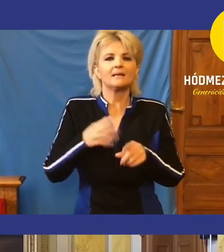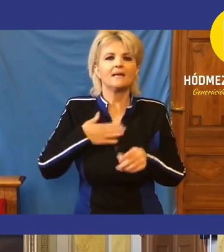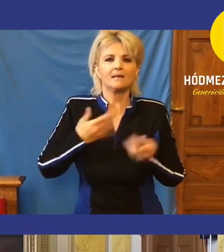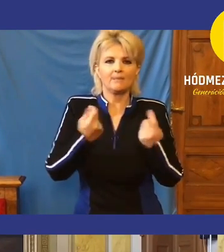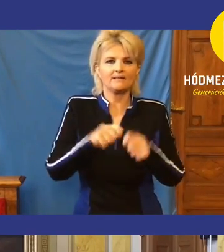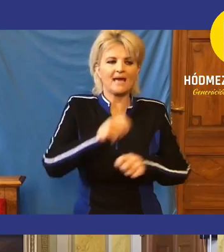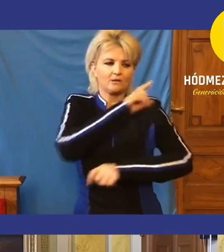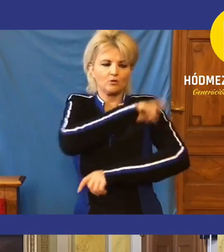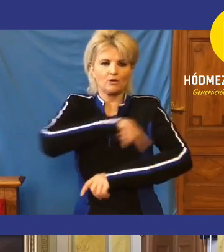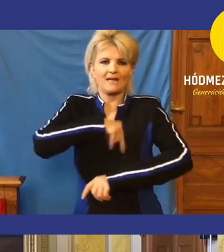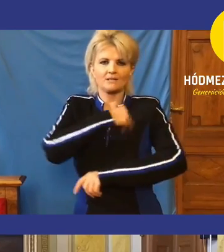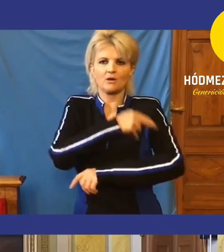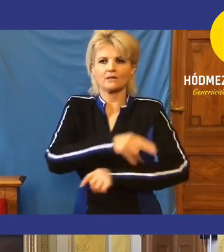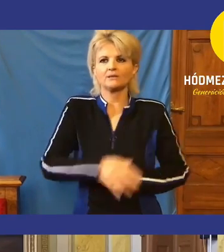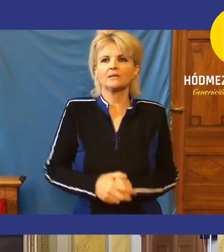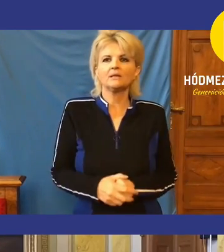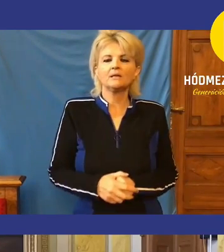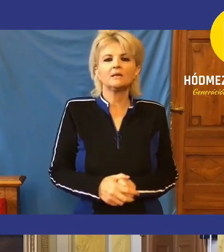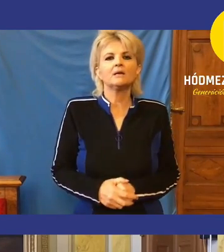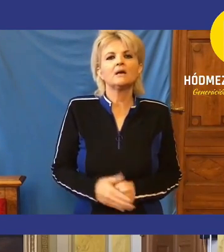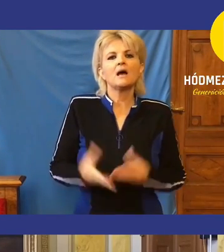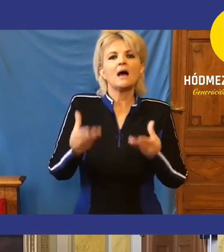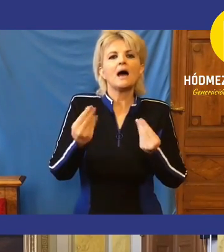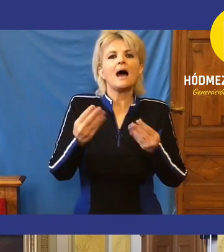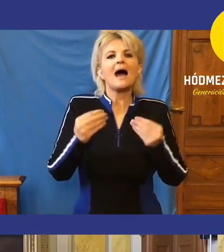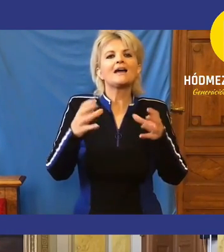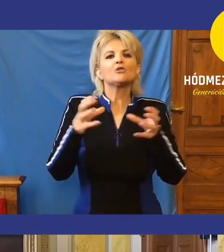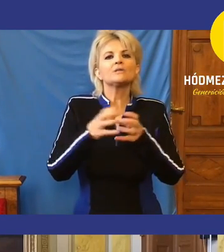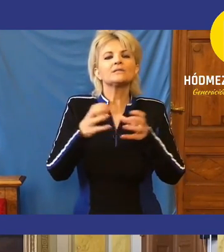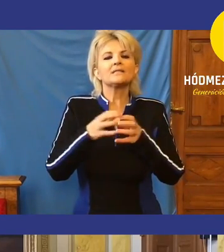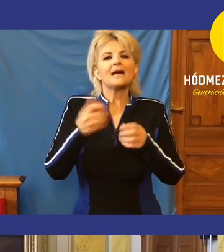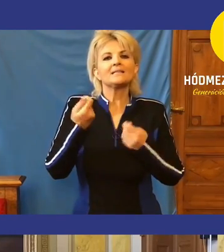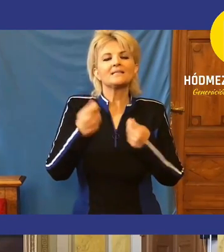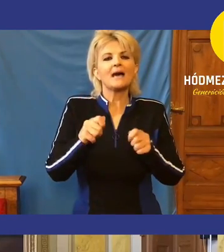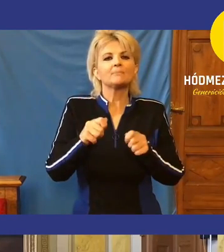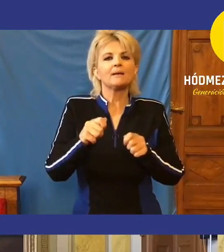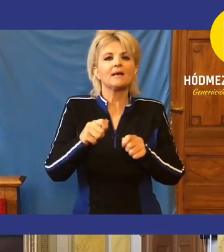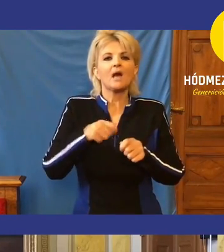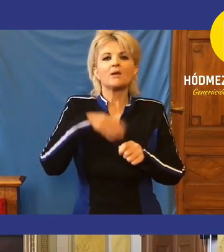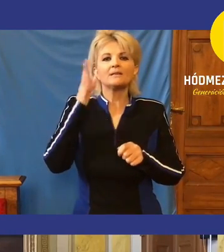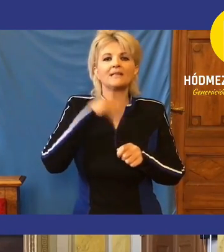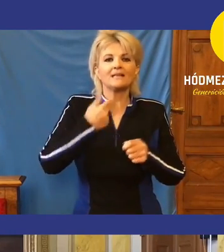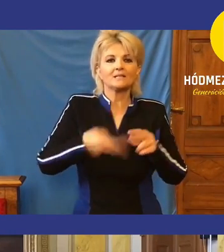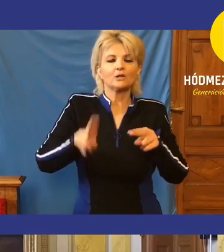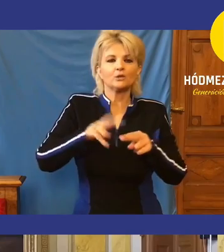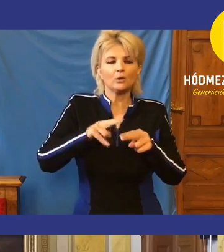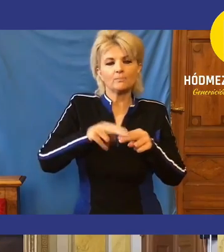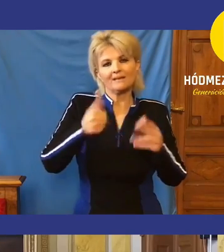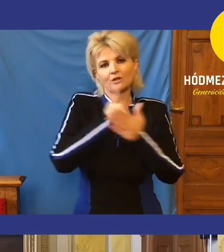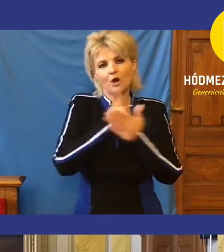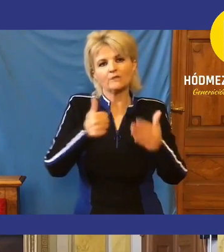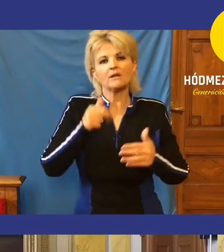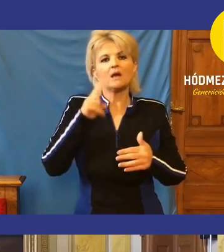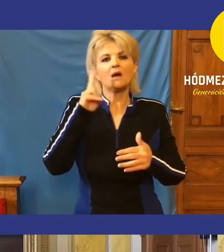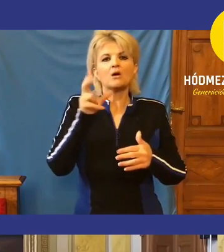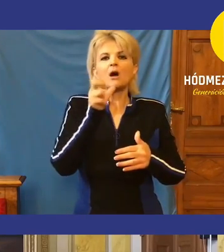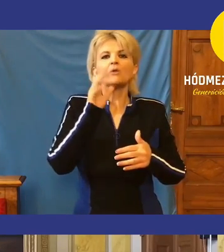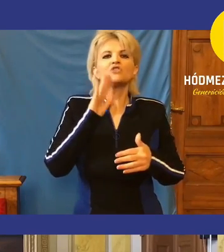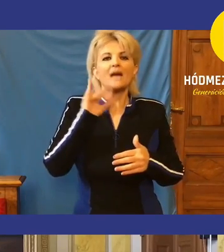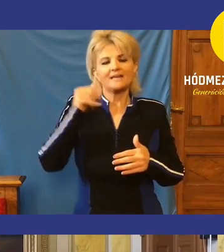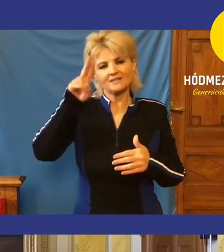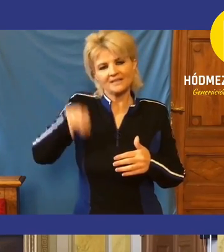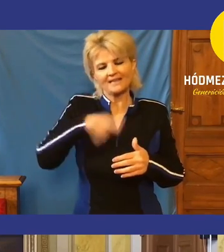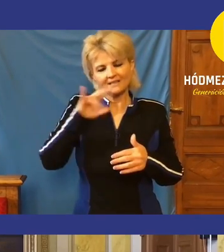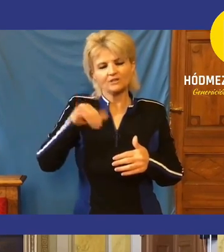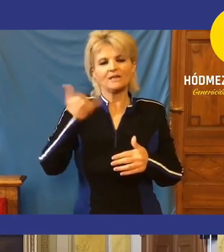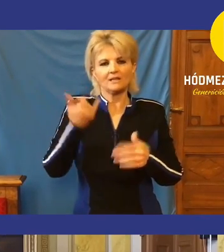bezáratnék kórházakat. Tudják, hány kórházi osztály zár be a Fidesz? Csak idén. Több mint hatvanat. Kalucsán most zártak be a szülőzetet, szentesen meg